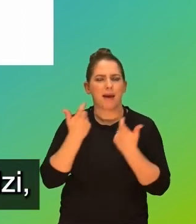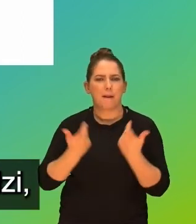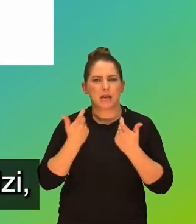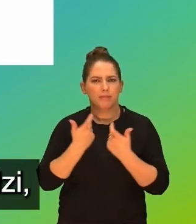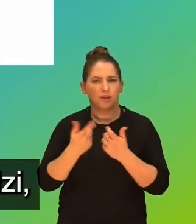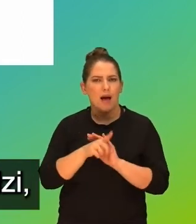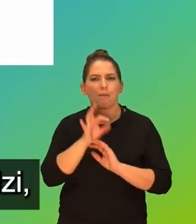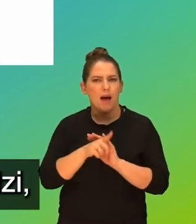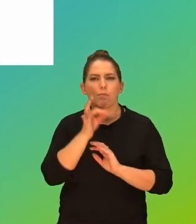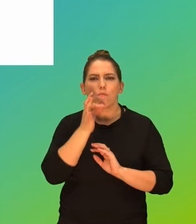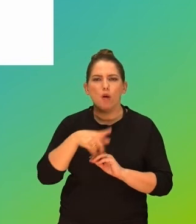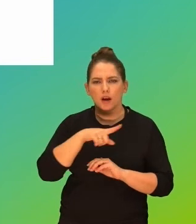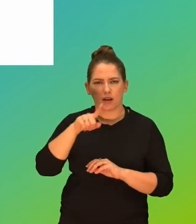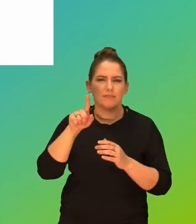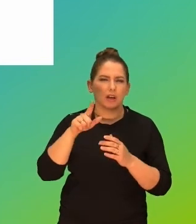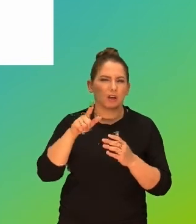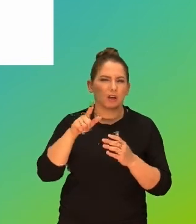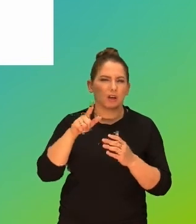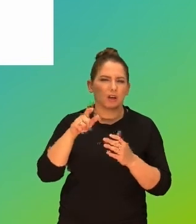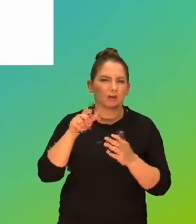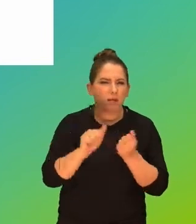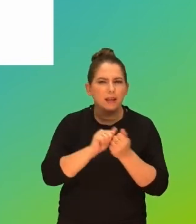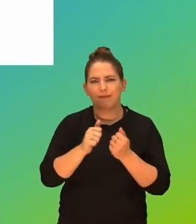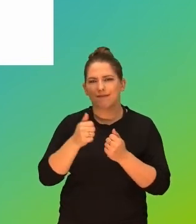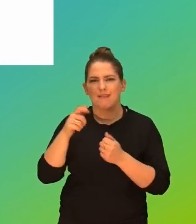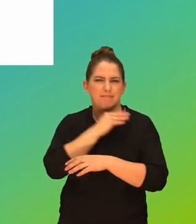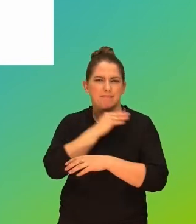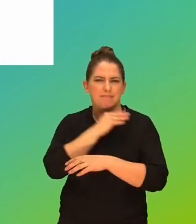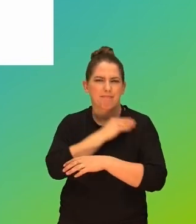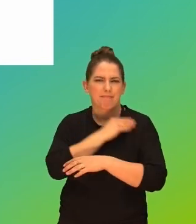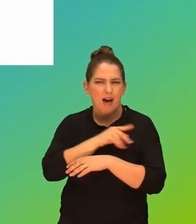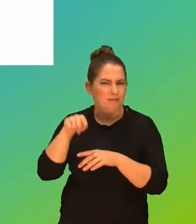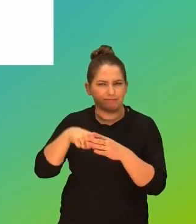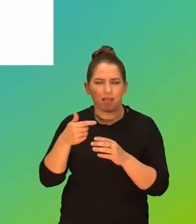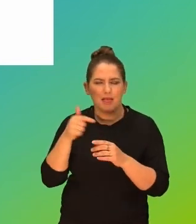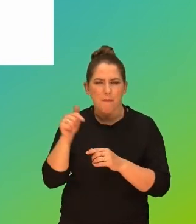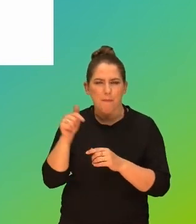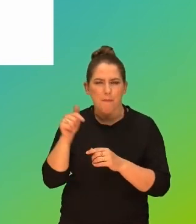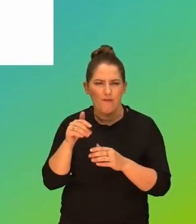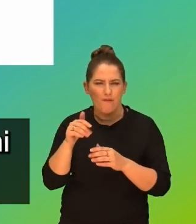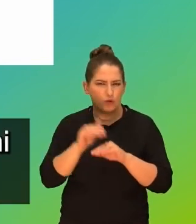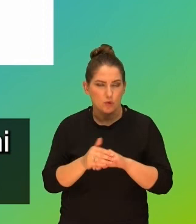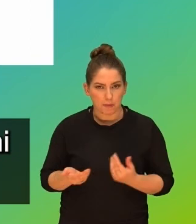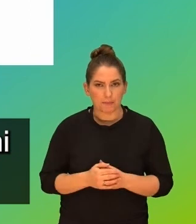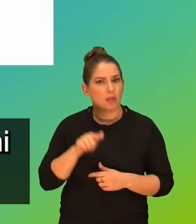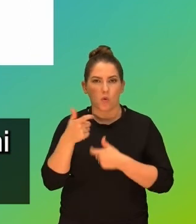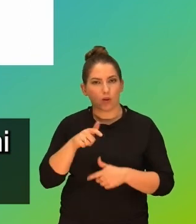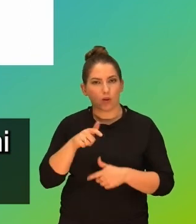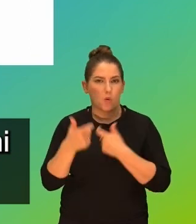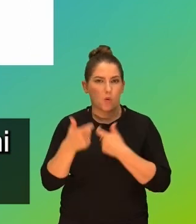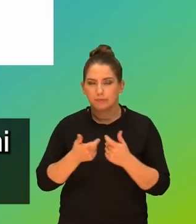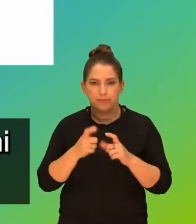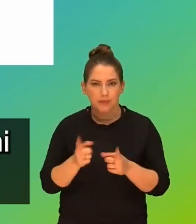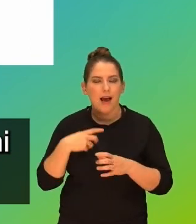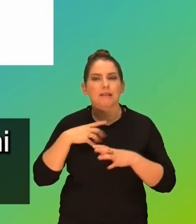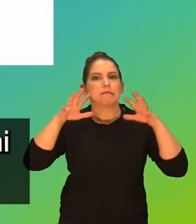dla młodych ludzi, szkodliwych czy nielegalnych treści, na co nie powinno być absolutnie zgody. Czego nie róbmy? Nie